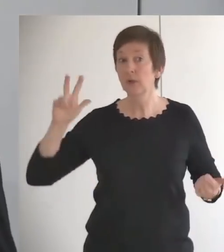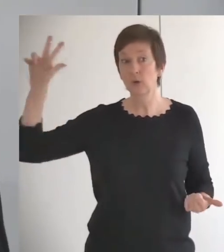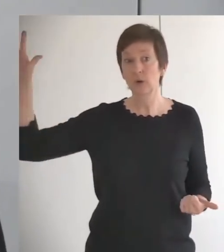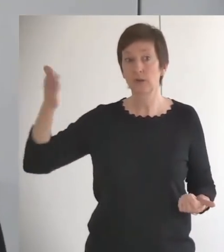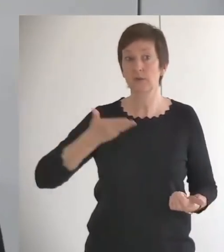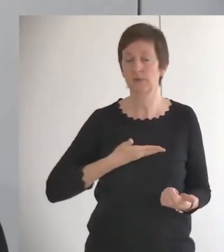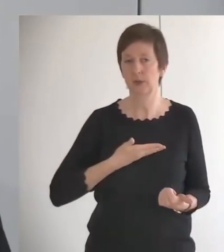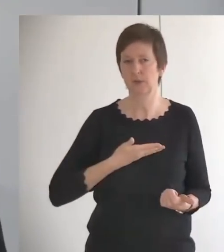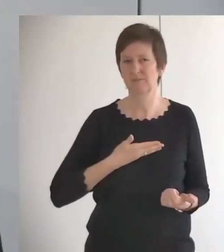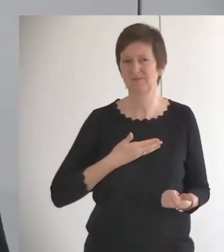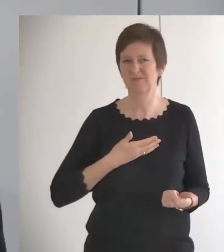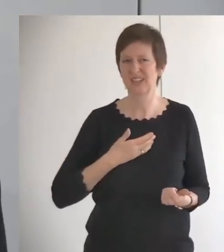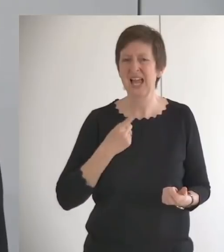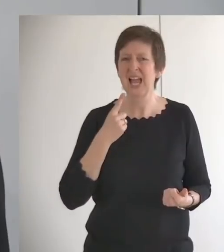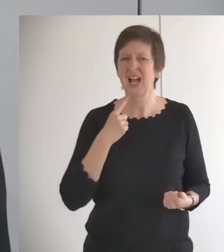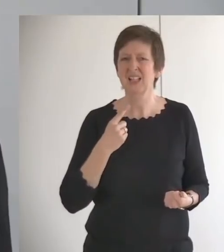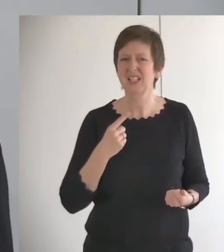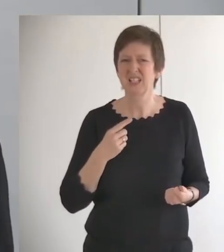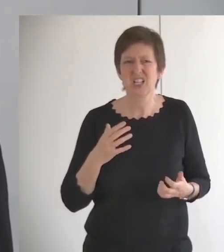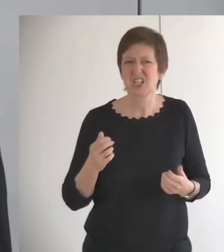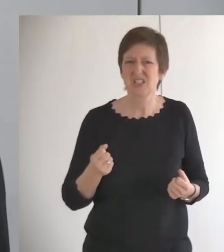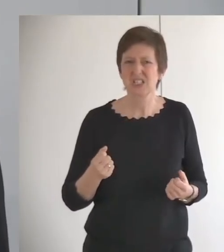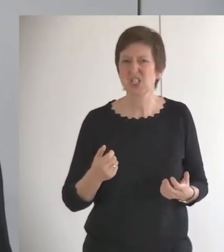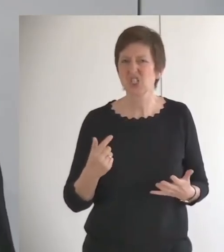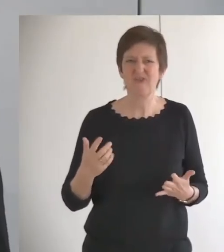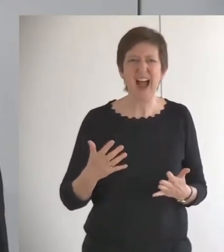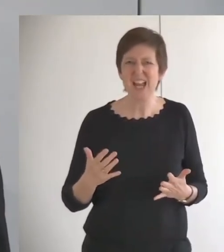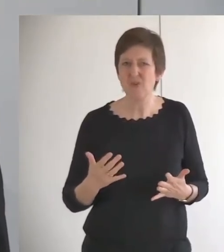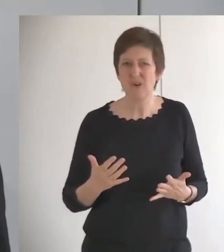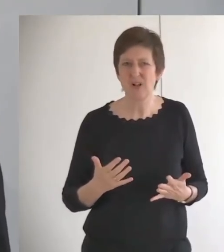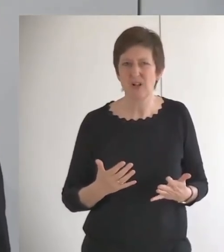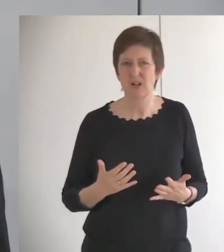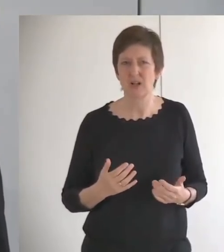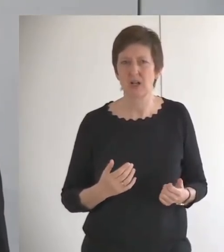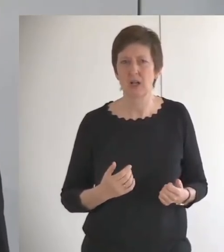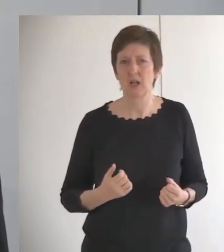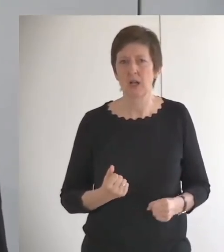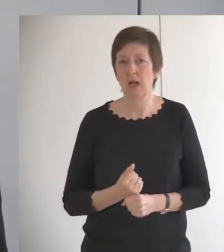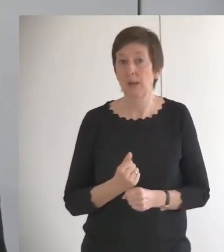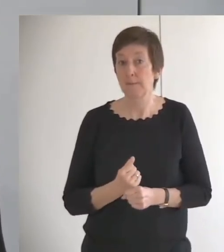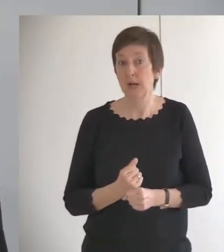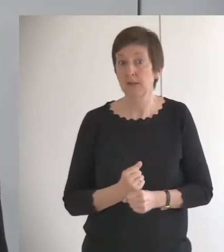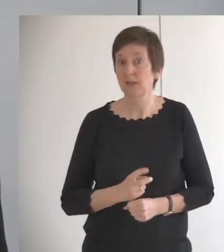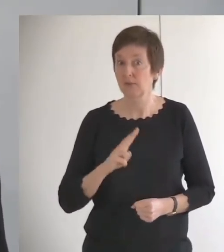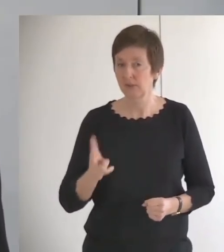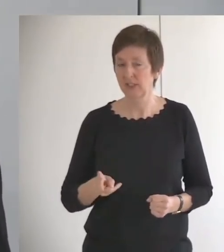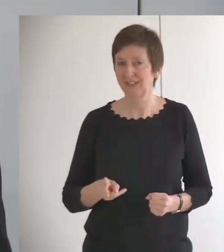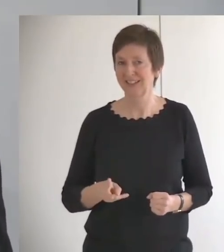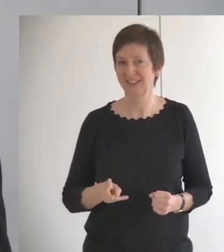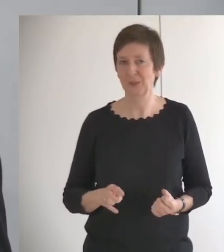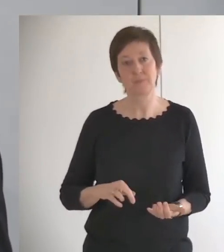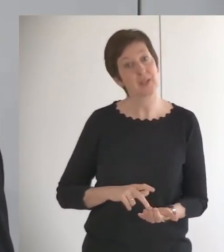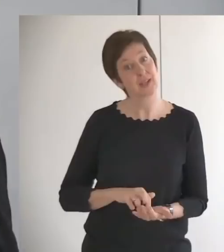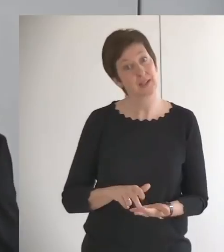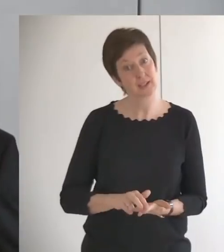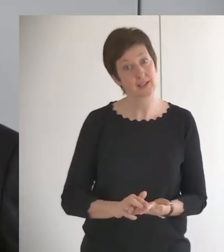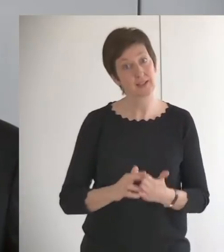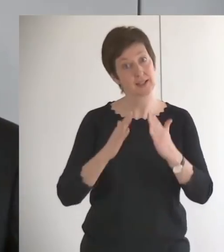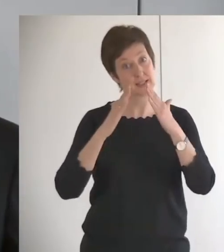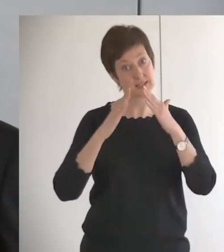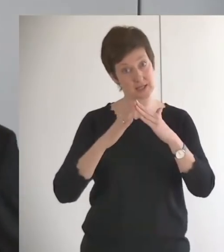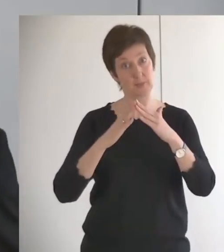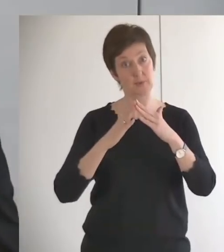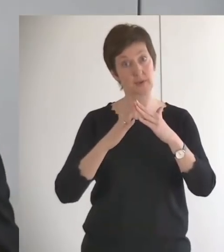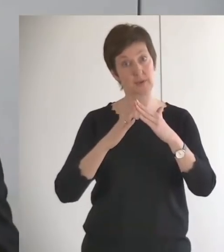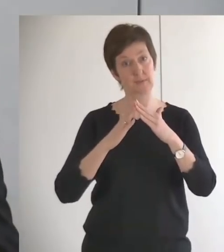auch so seine Zweifel gehabt, aber er machte etwas entscheidend Richtiges. Er ging in den Tempel. Das war schon mal